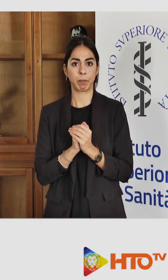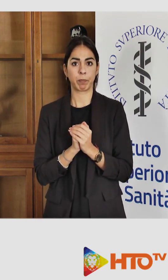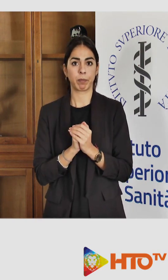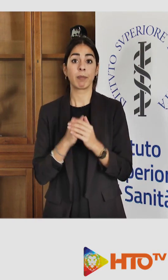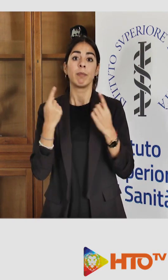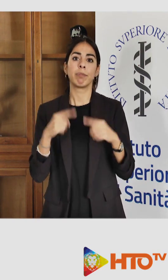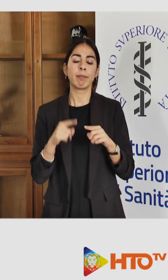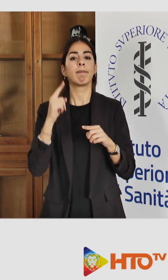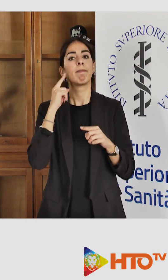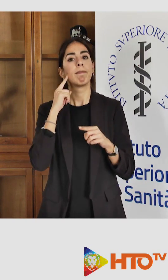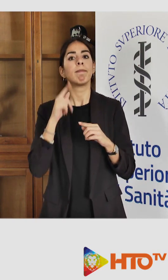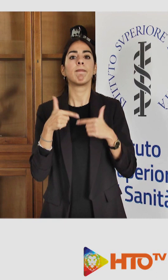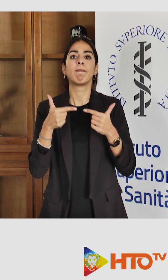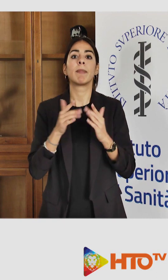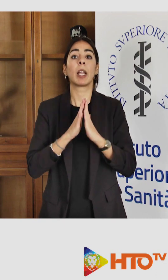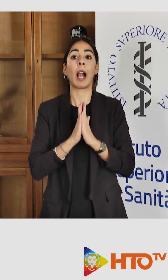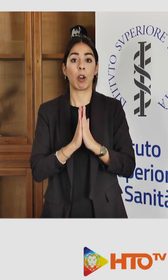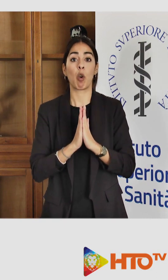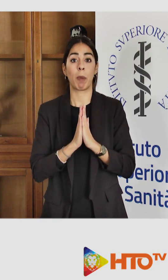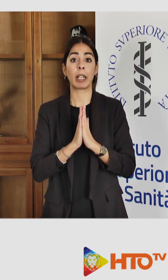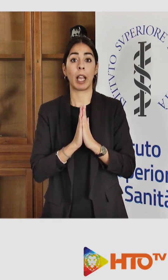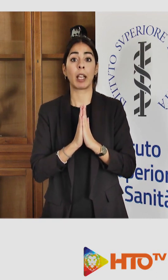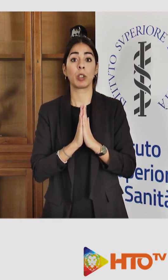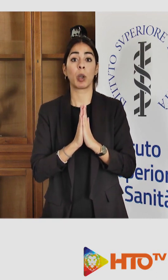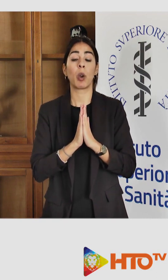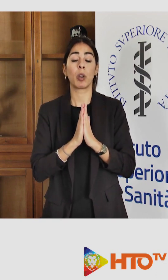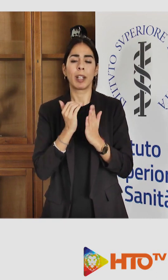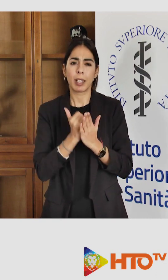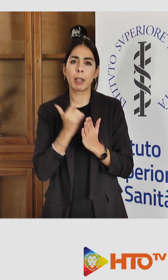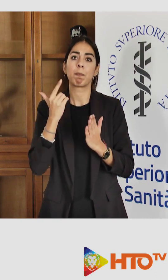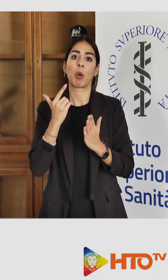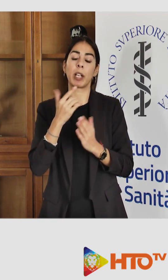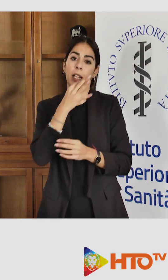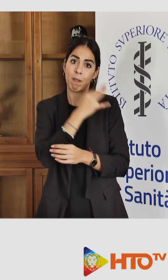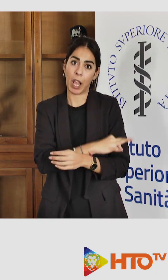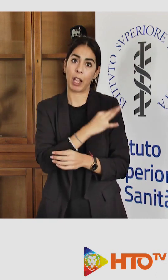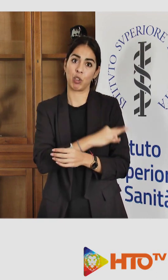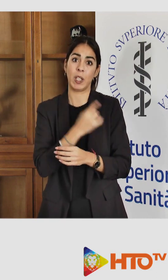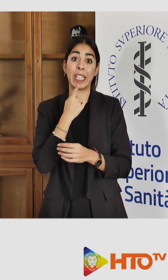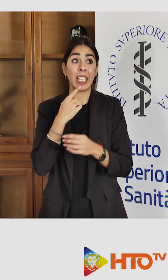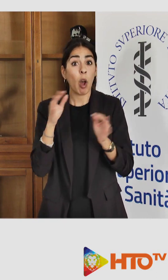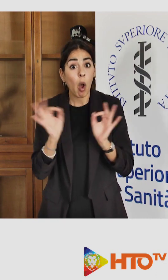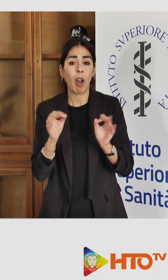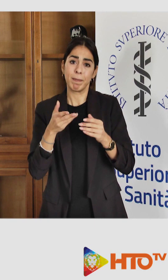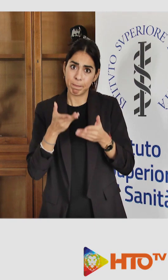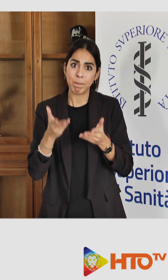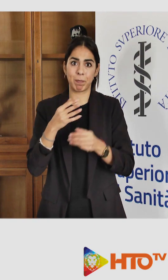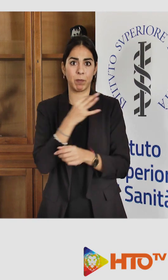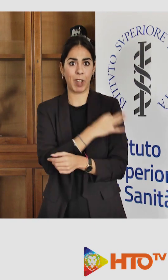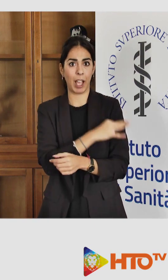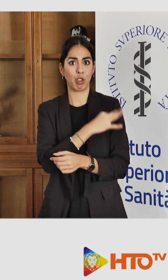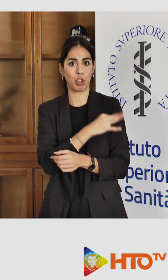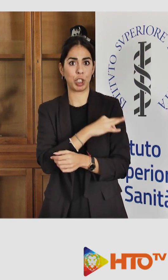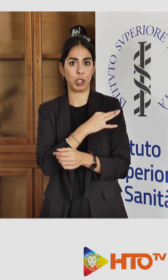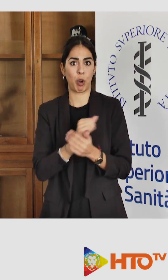la necessità di vaccinarsi, per chi ancora non l'ha fatto ed è legibile, di